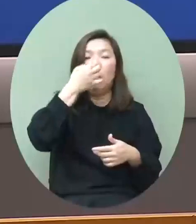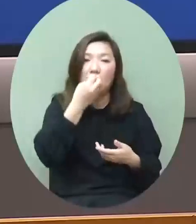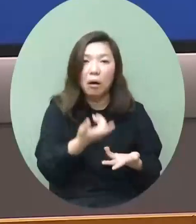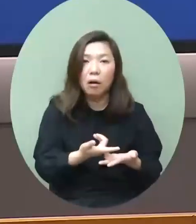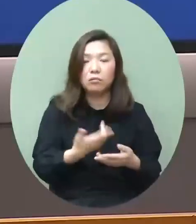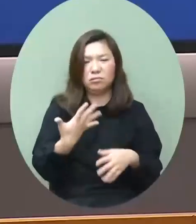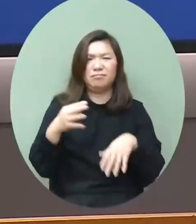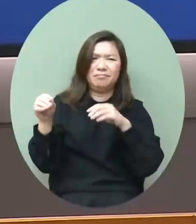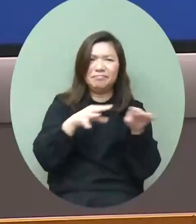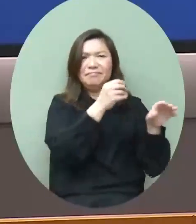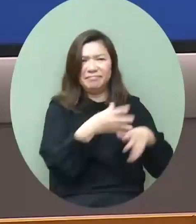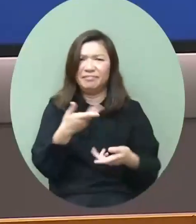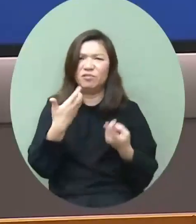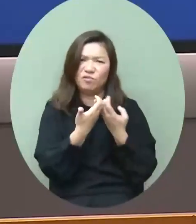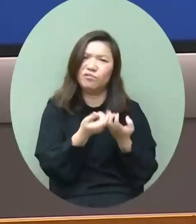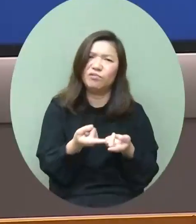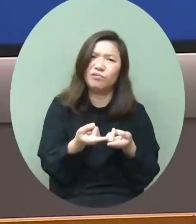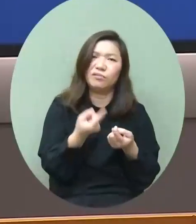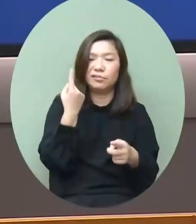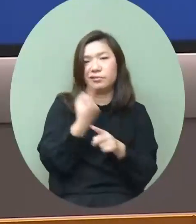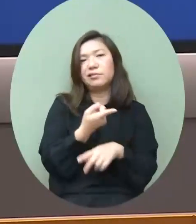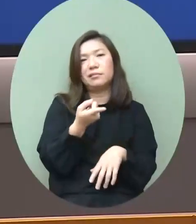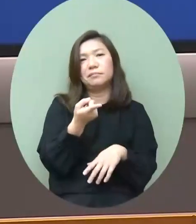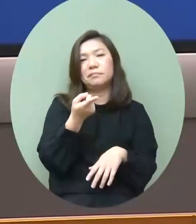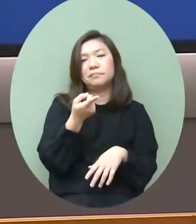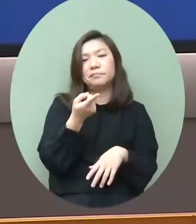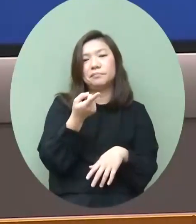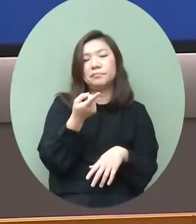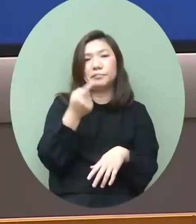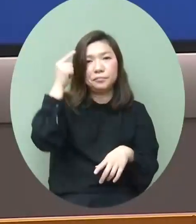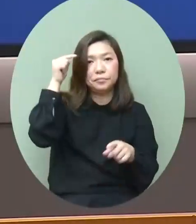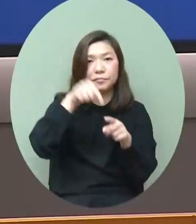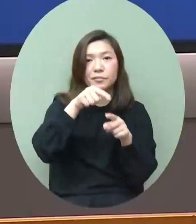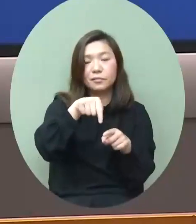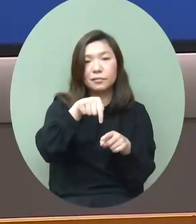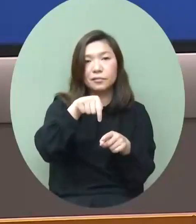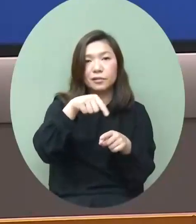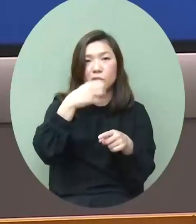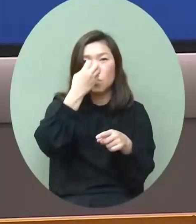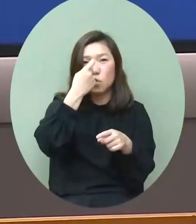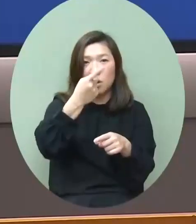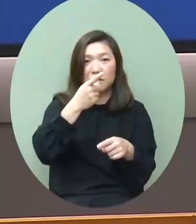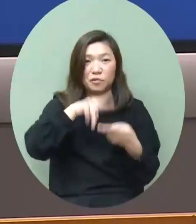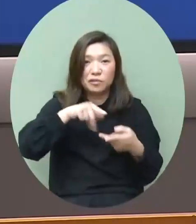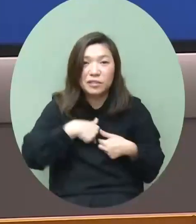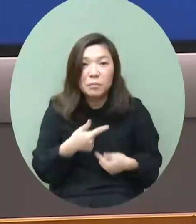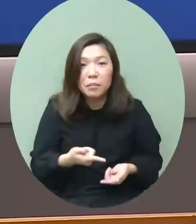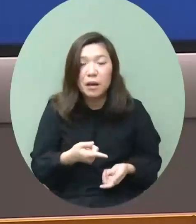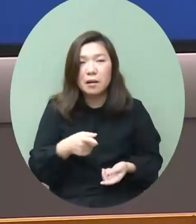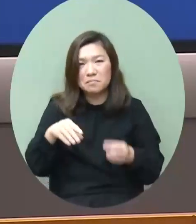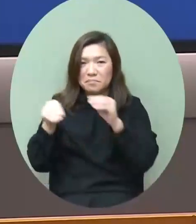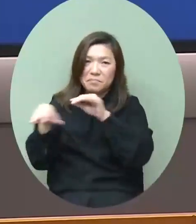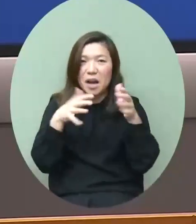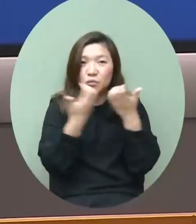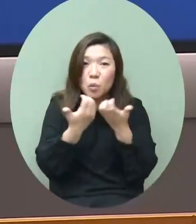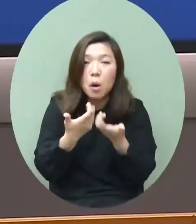這些移入而出的數字是不可以視為對於香港的前景的信心或者是移民的